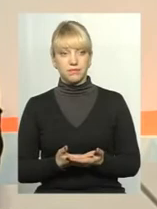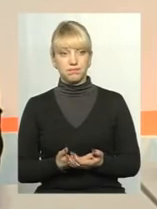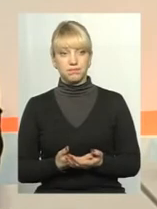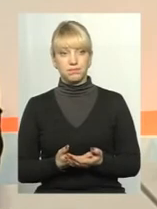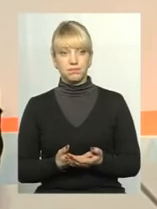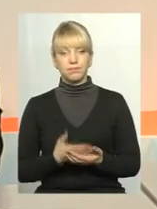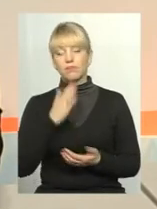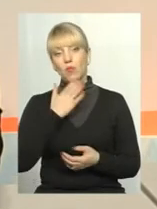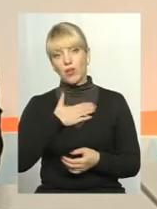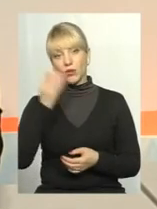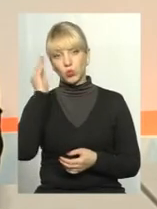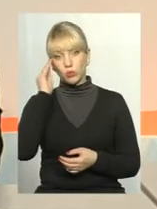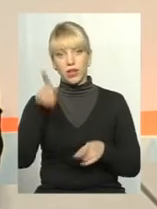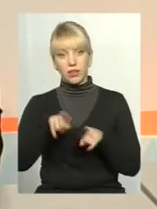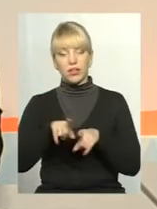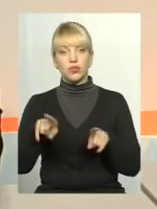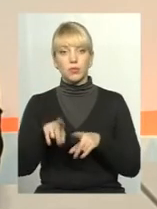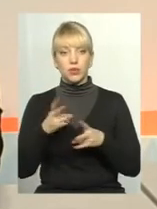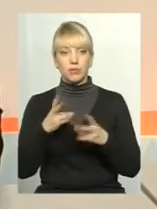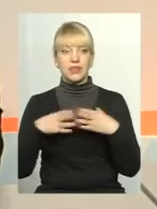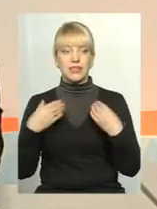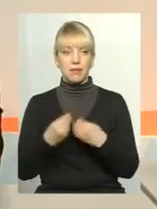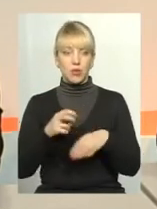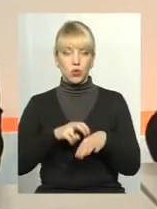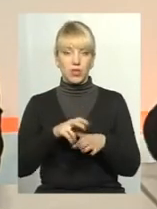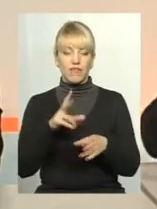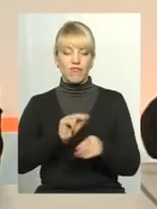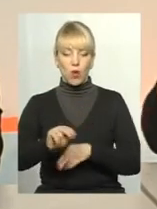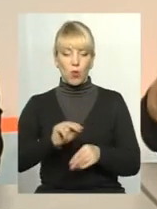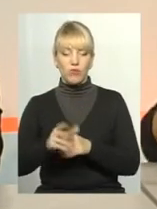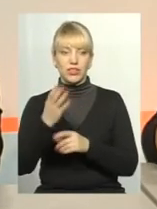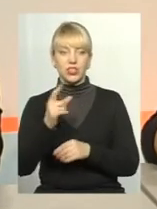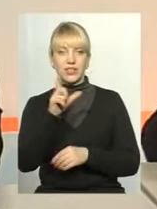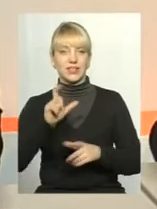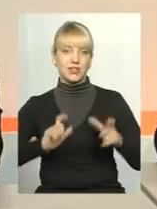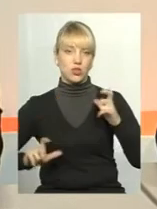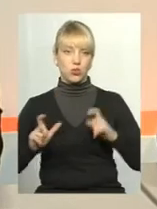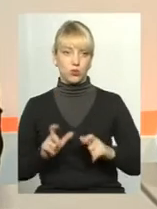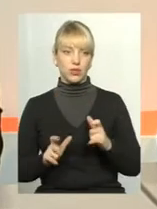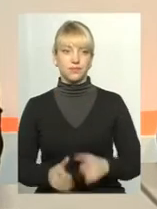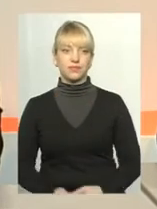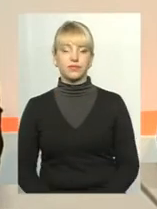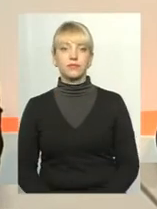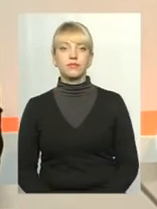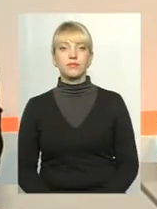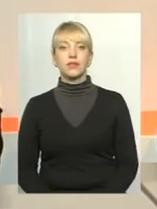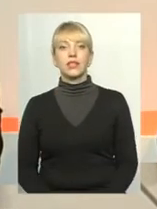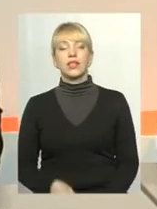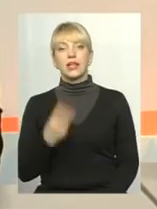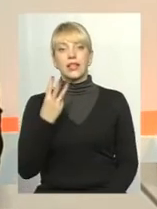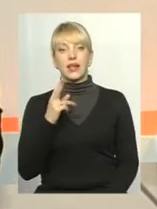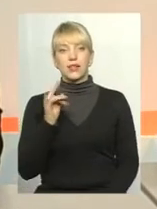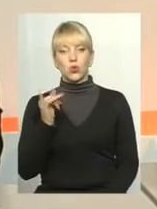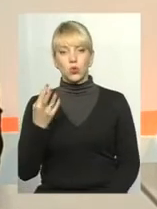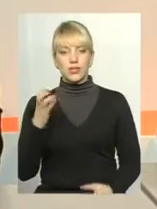моя думка така, що потрібно сімейного лікаря виховувати ще з інститута. Ну, з третього курсу